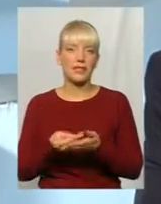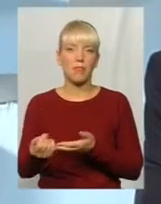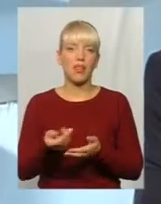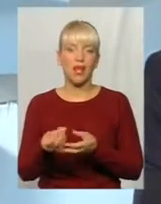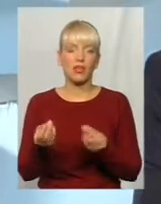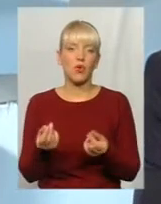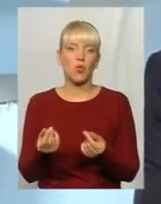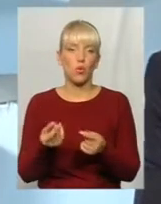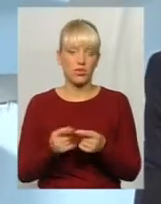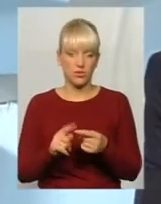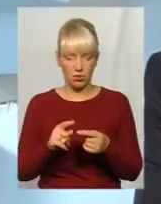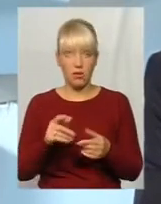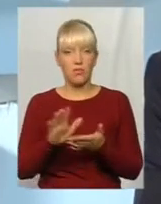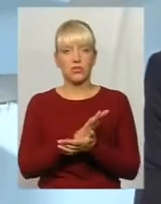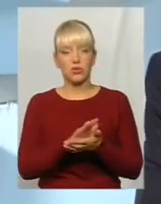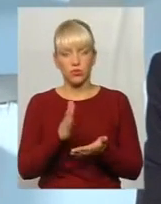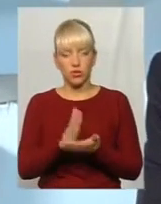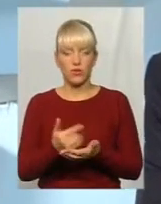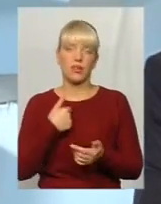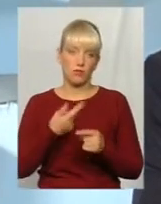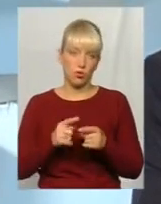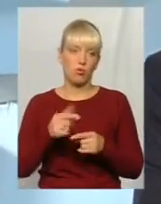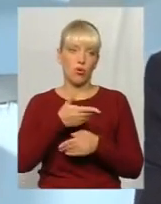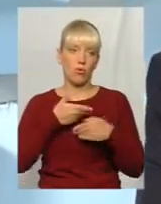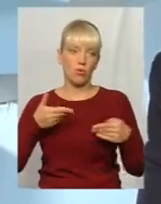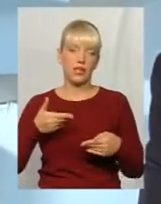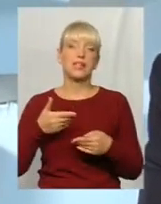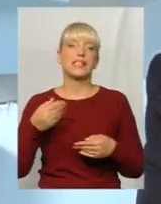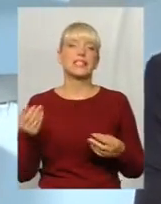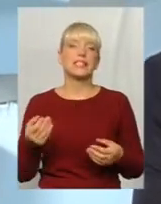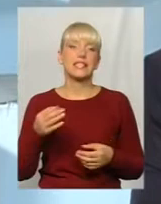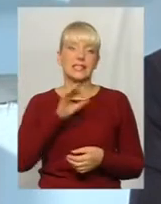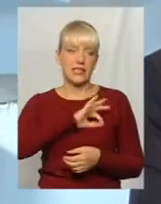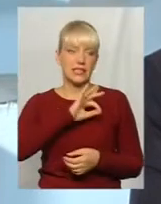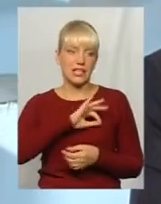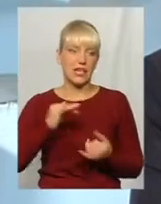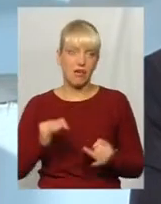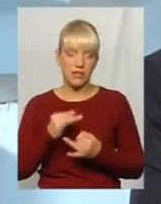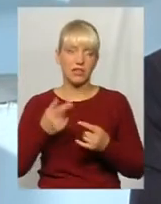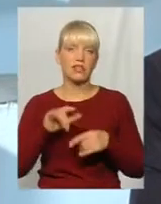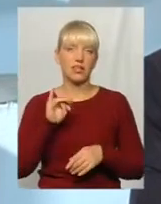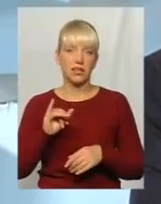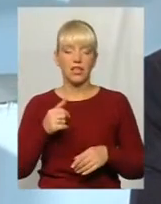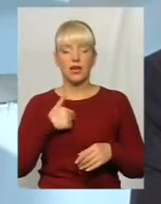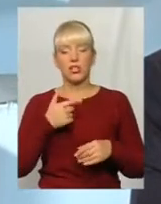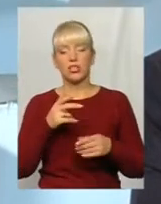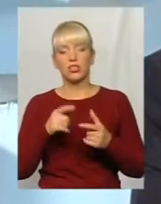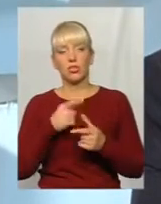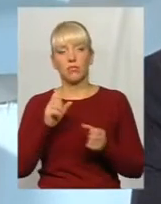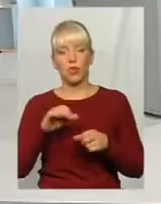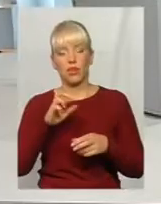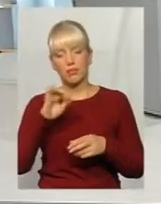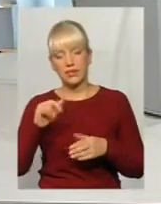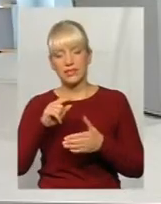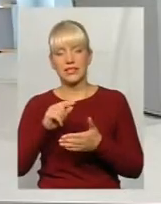через те ми зацікавлені. Бо завжди є питання, скажімо, щодо адекватності ціни, чи не могли списати нормальне майно, наприклад,